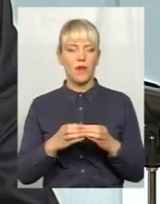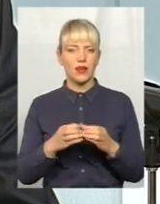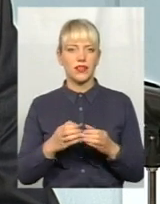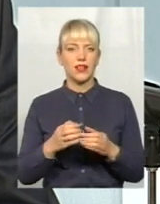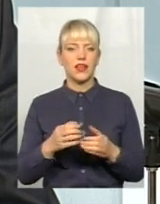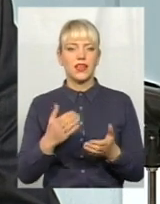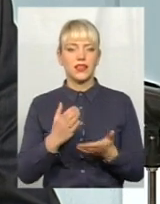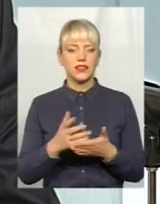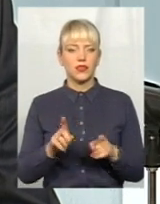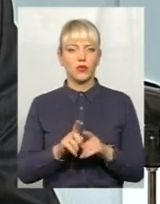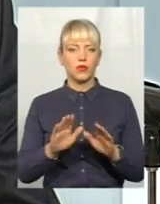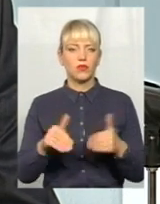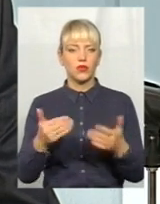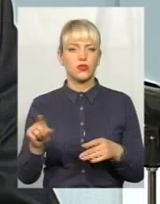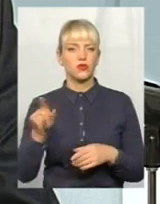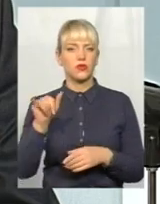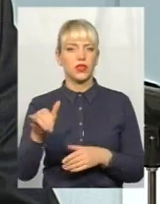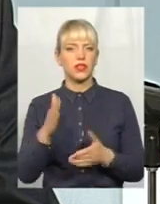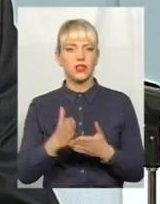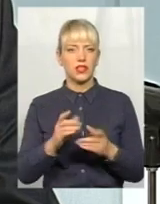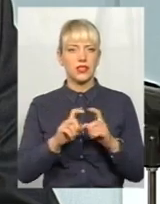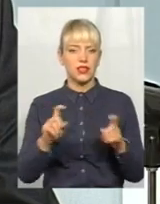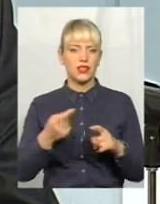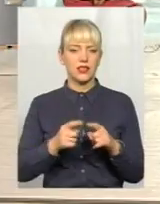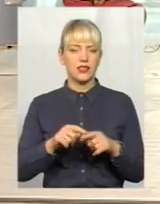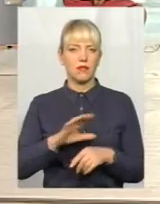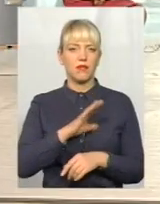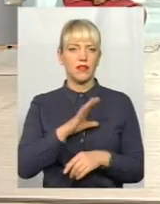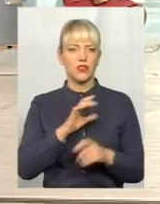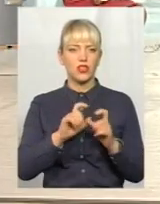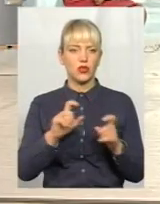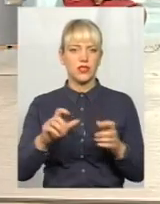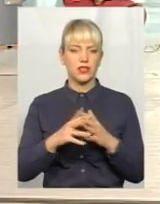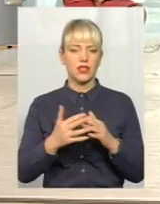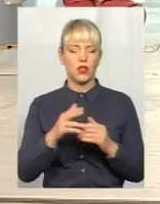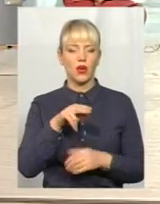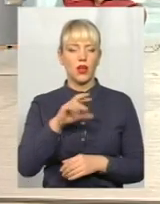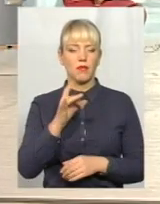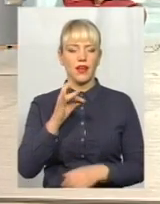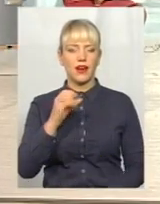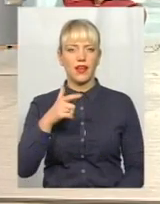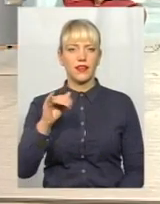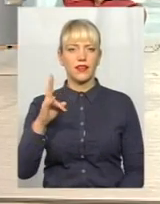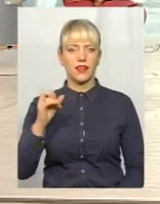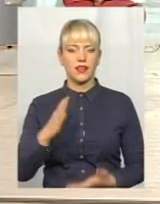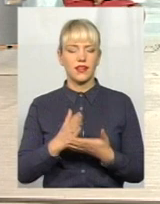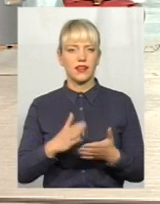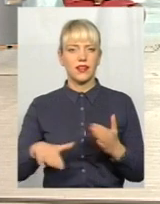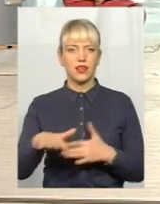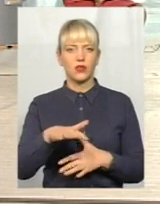заклад, це бувша школа в селі Перегінка, є територія, є